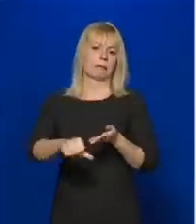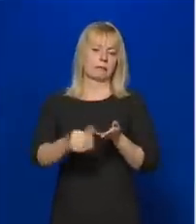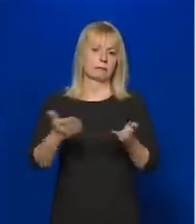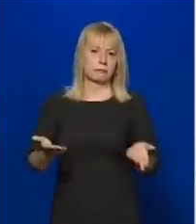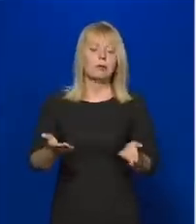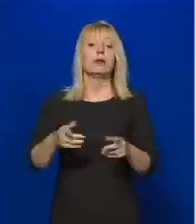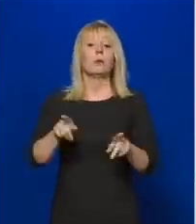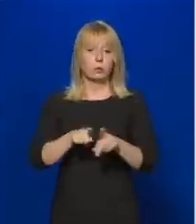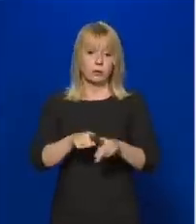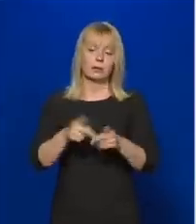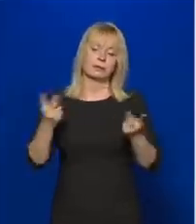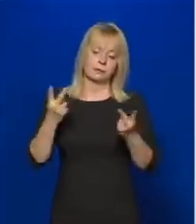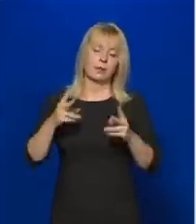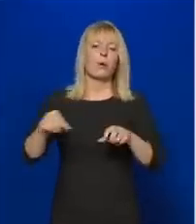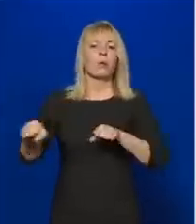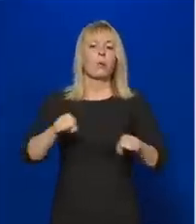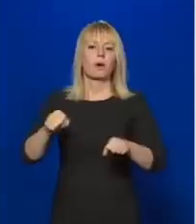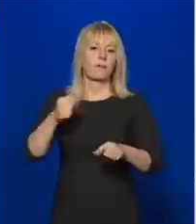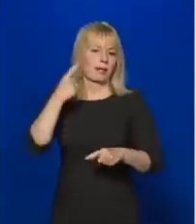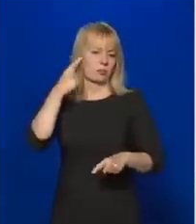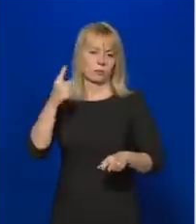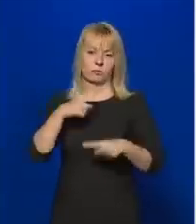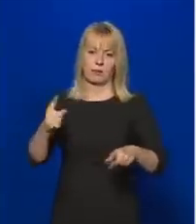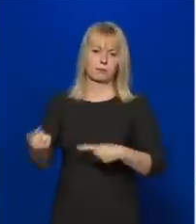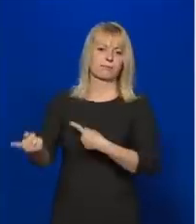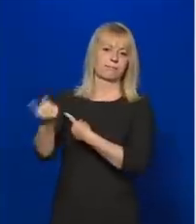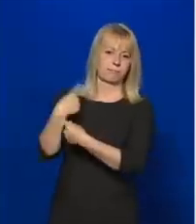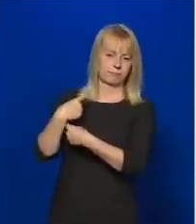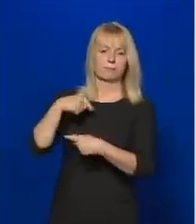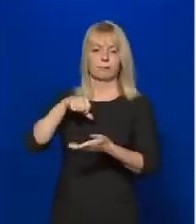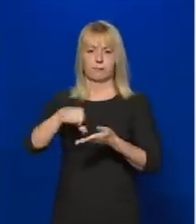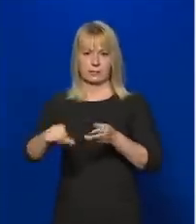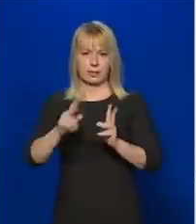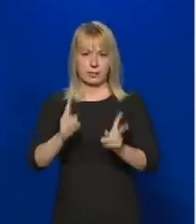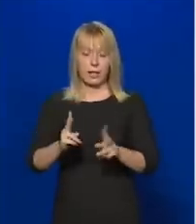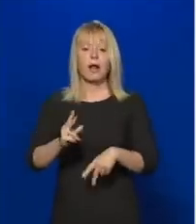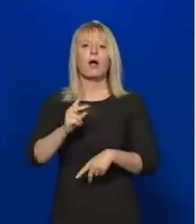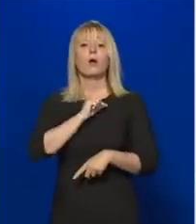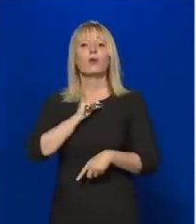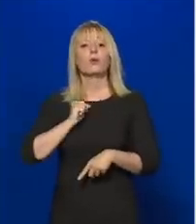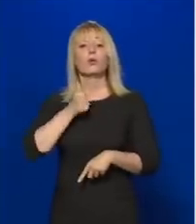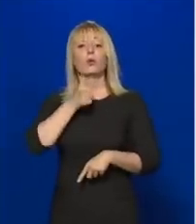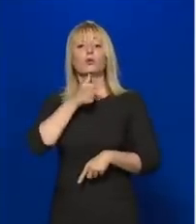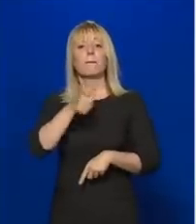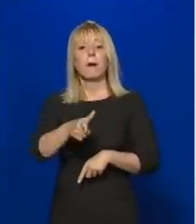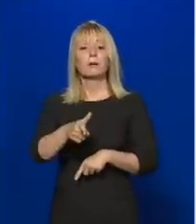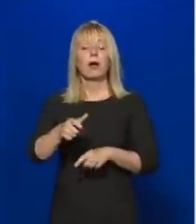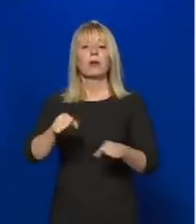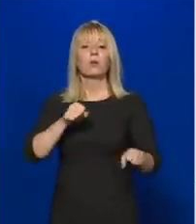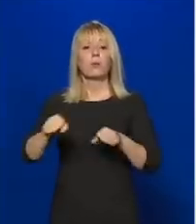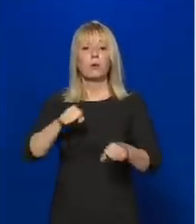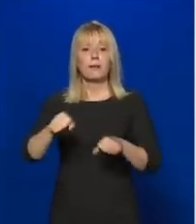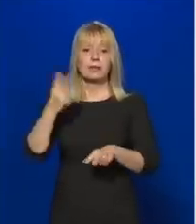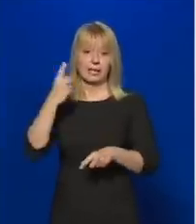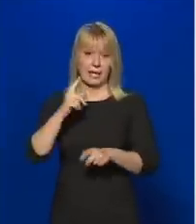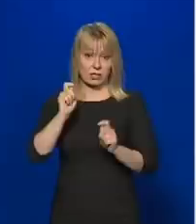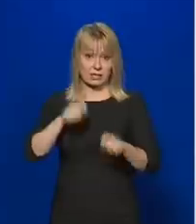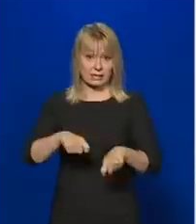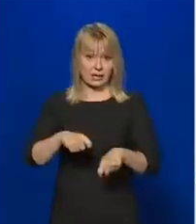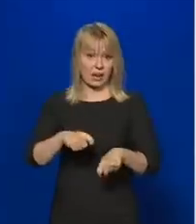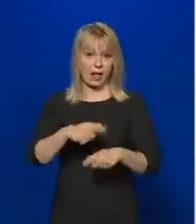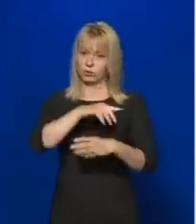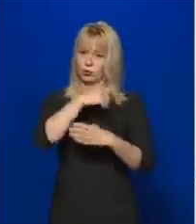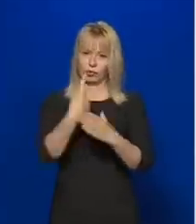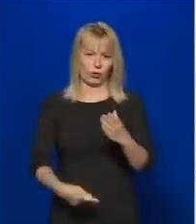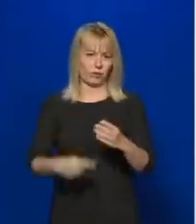így a kormány sem tud más tenni. Hozzátéve, hogy egyébként a gyöngyöspatai önkormányzatát ez az ítélet csődbe vinné, tehát ilyen